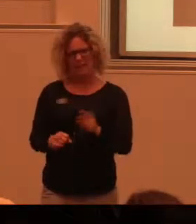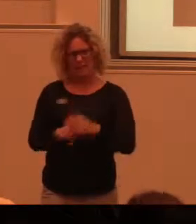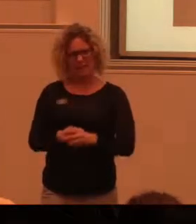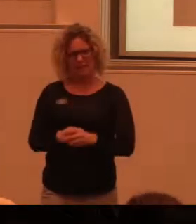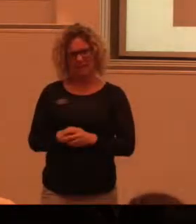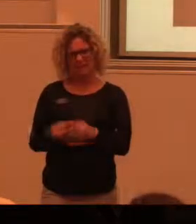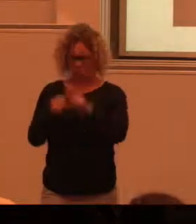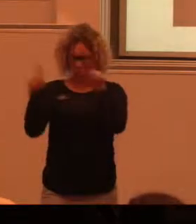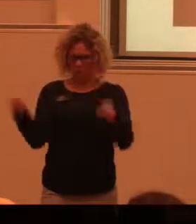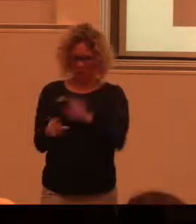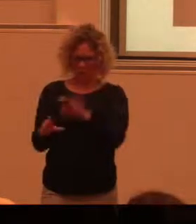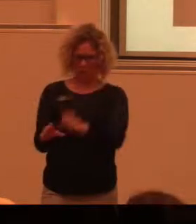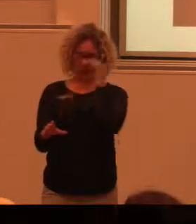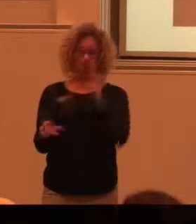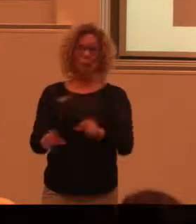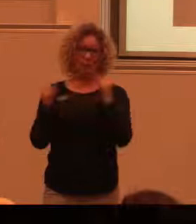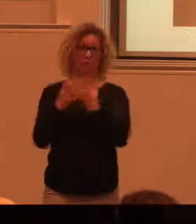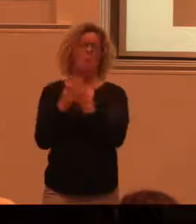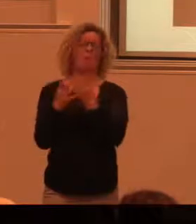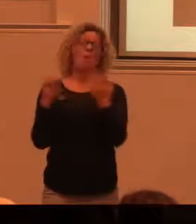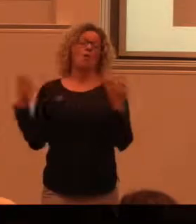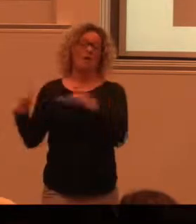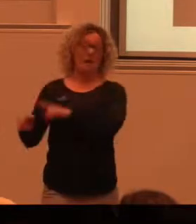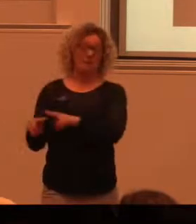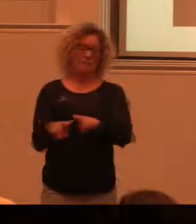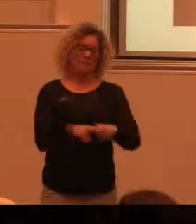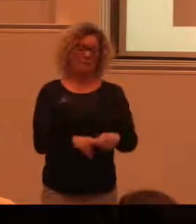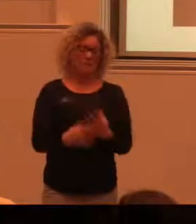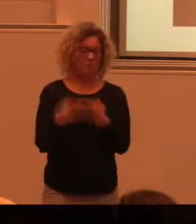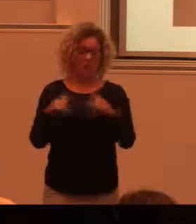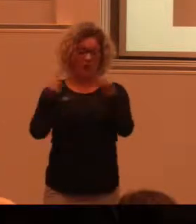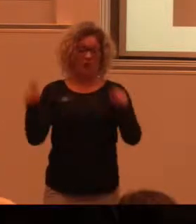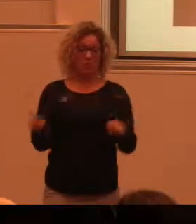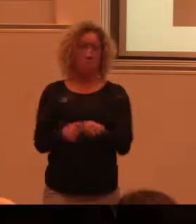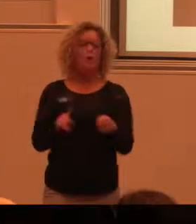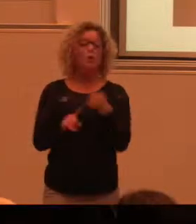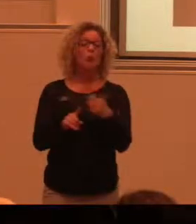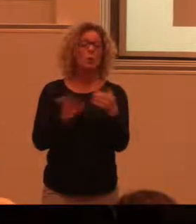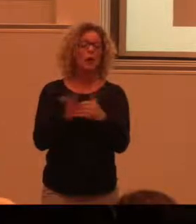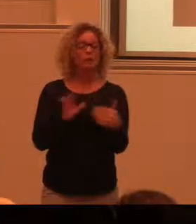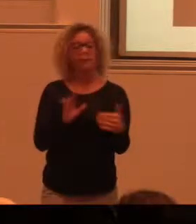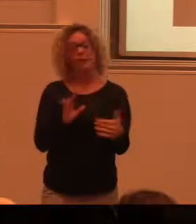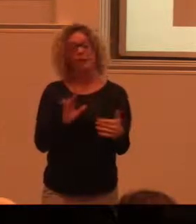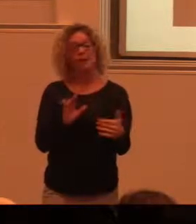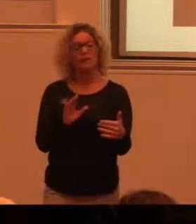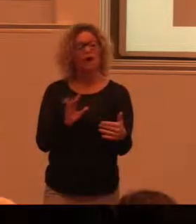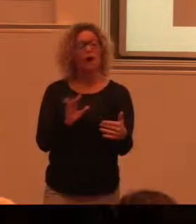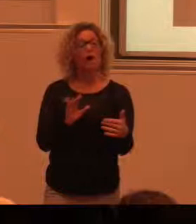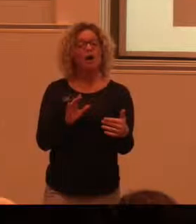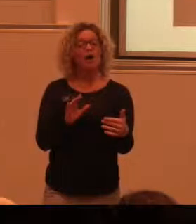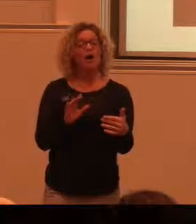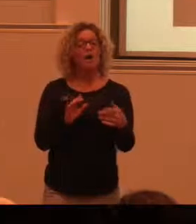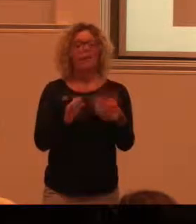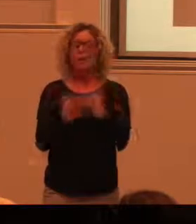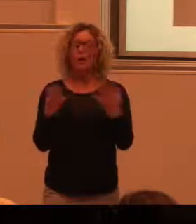Läsbara skyltar har jag upptäckt på många ställen. Att många skyltar utgår i folk ifrån att engelsmän